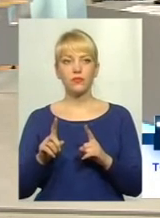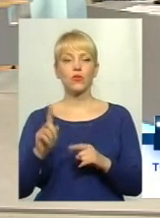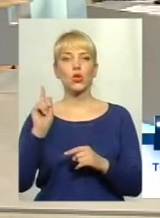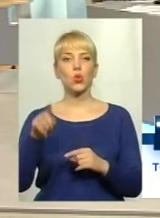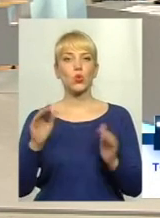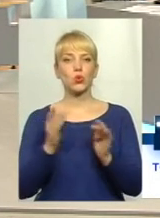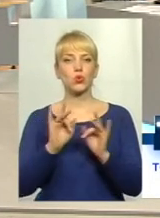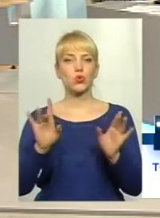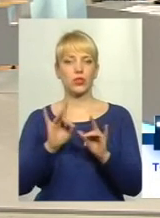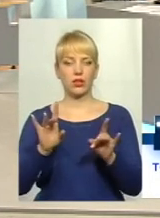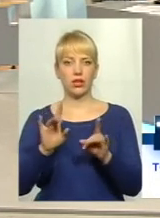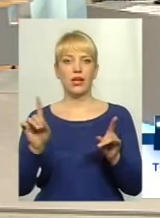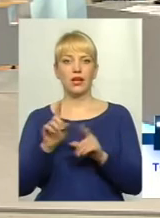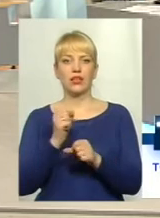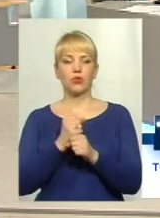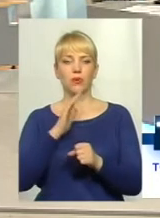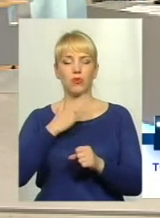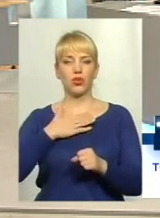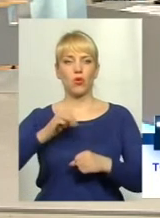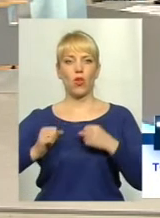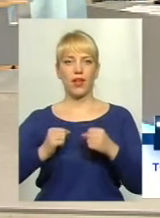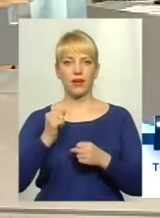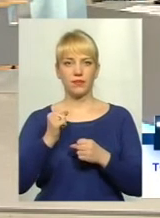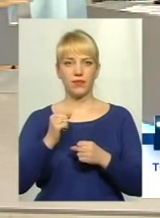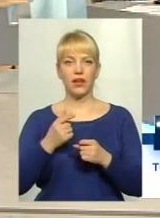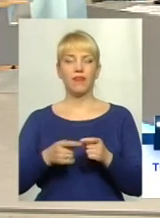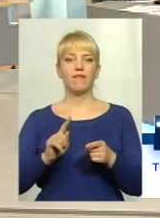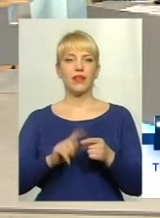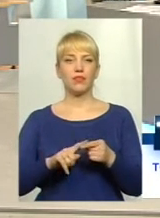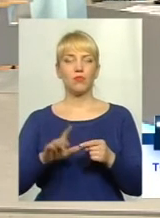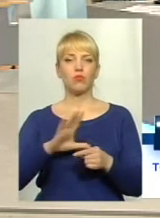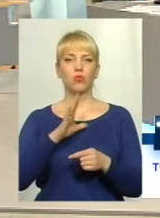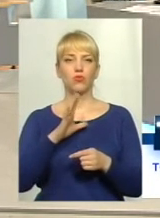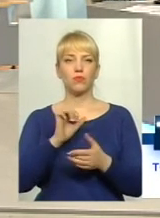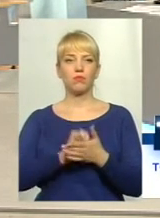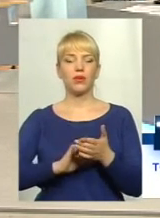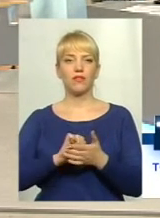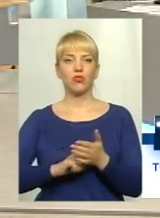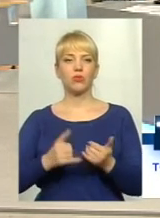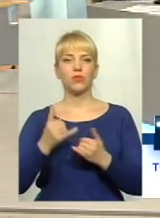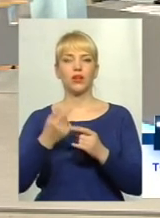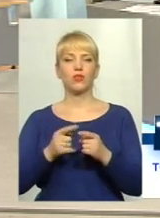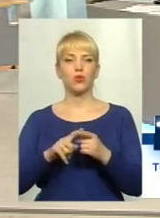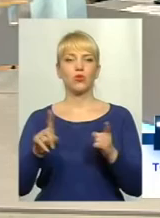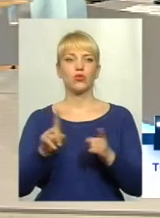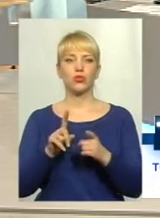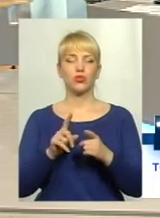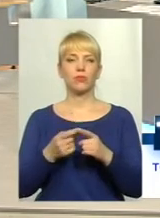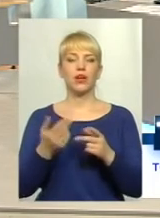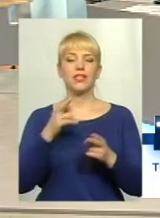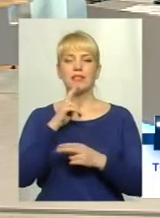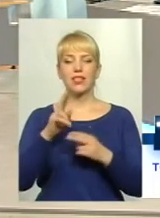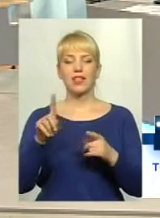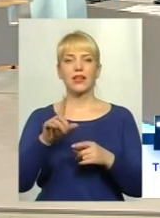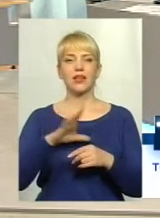сюжет, який робили мої колеги, він був приводом для того, аби які скарги, про які